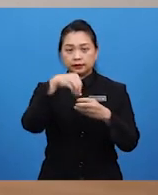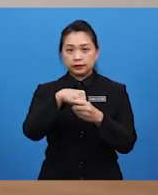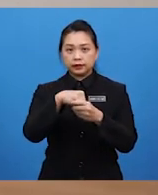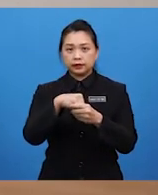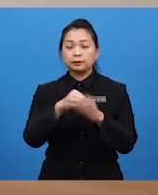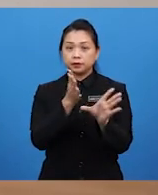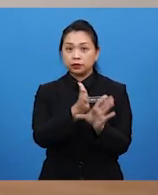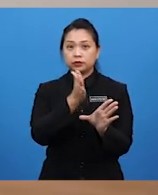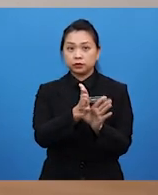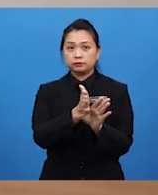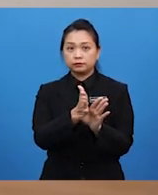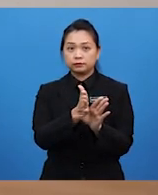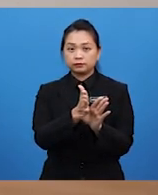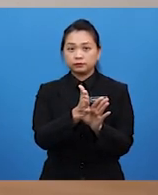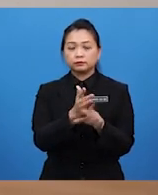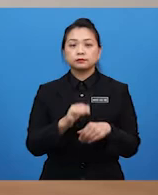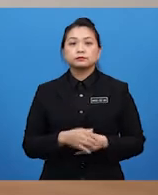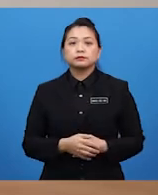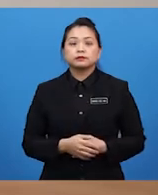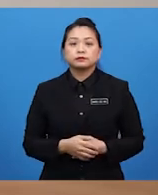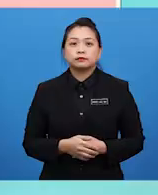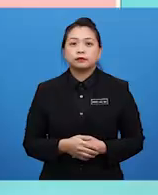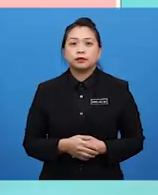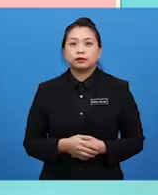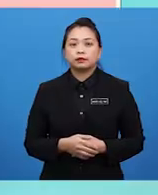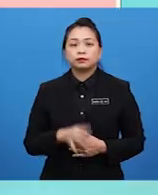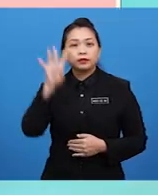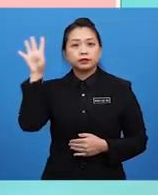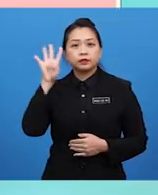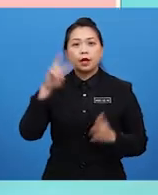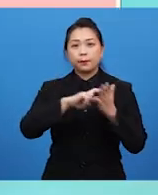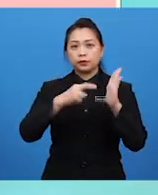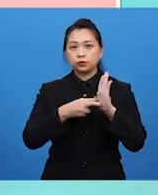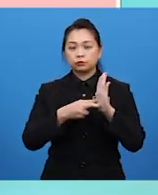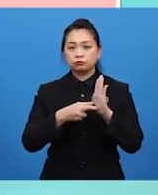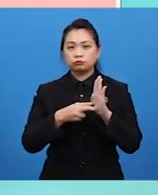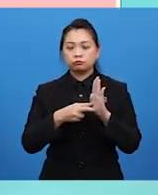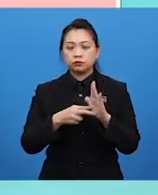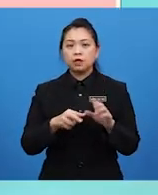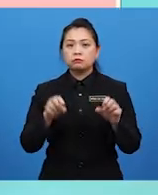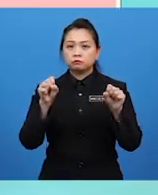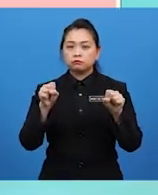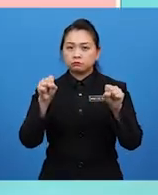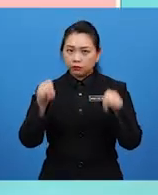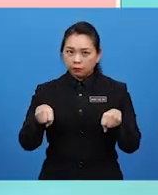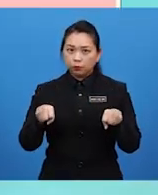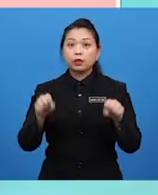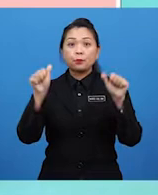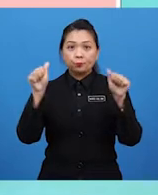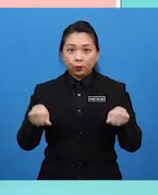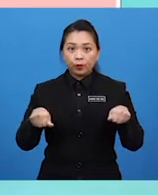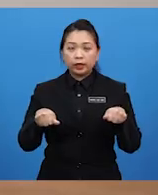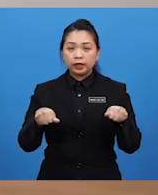psikologi juga, Cikgu Arief. Ya, betul itu, Cikgu Dons. Kreativiti bermaksud kemampuan dan keboleh mencipta